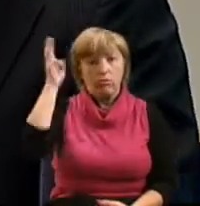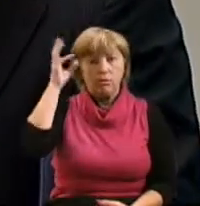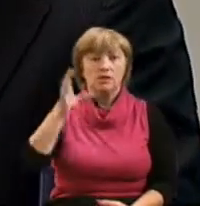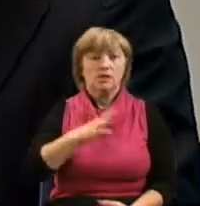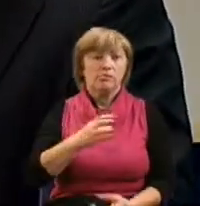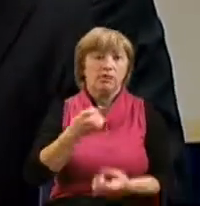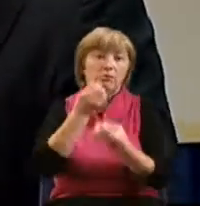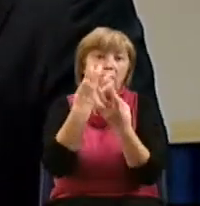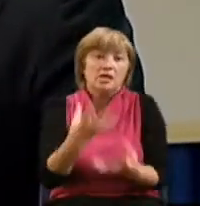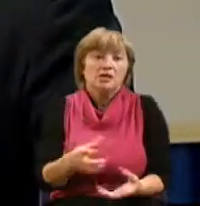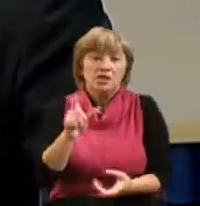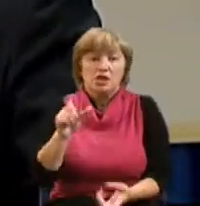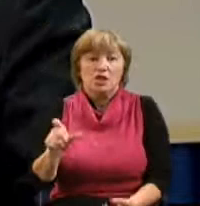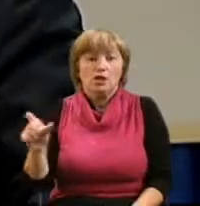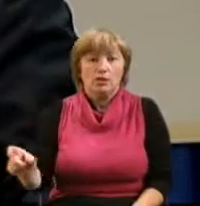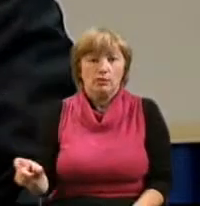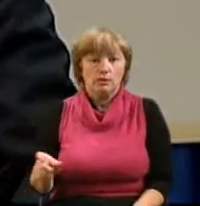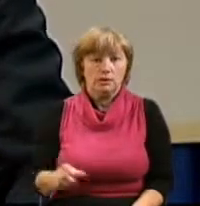обычные люди.